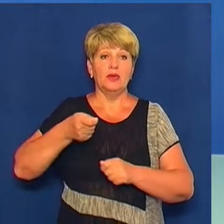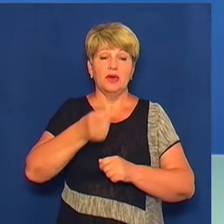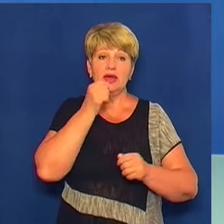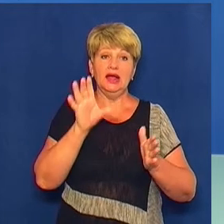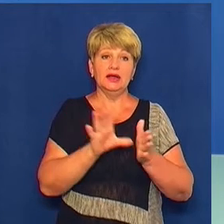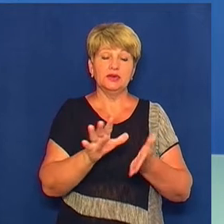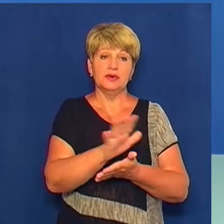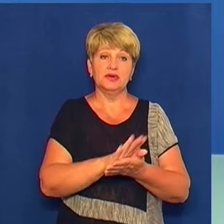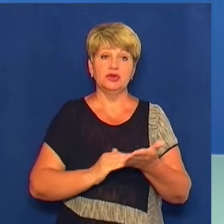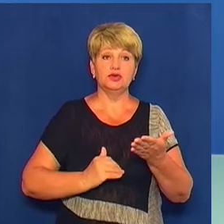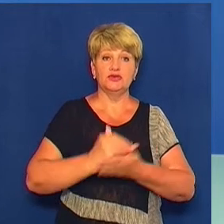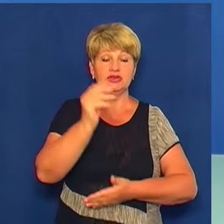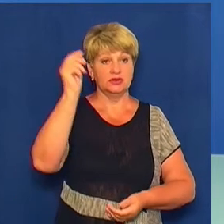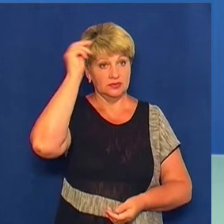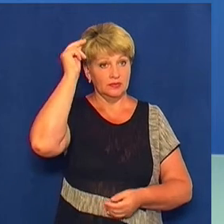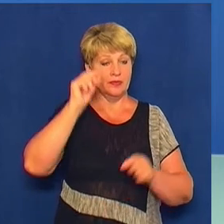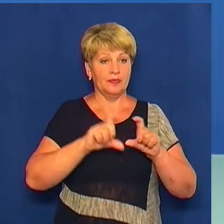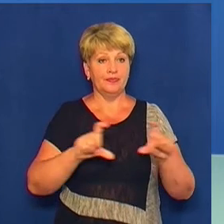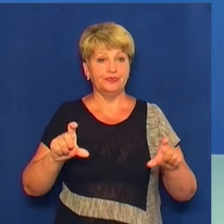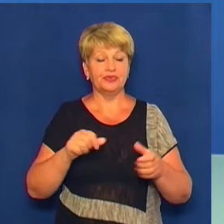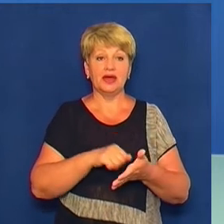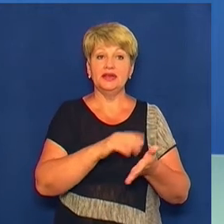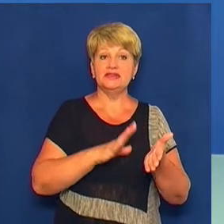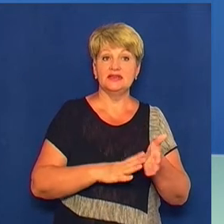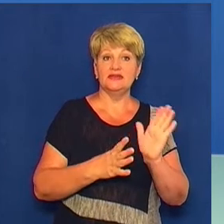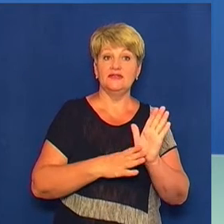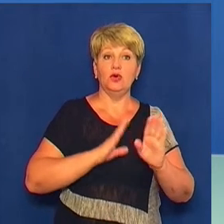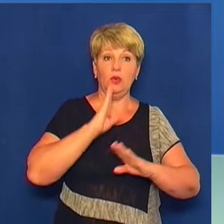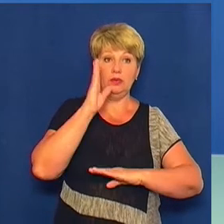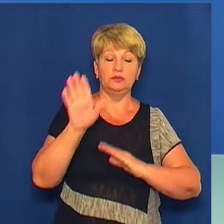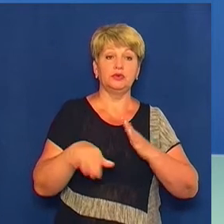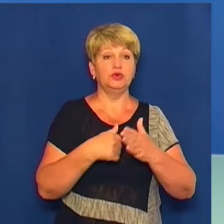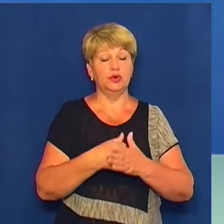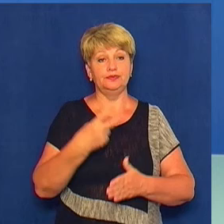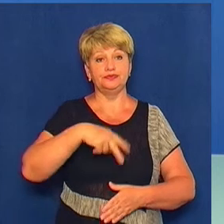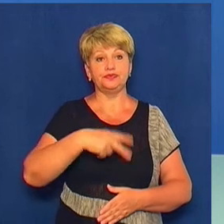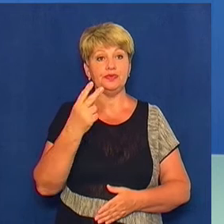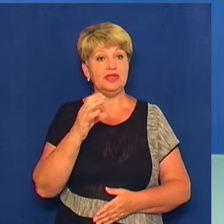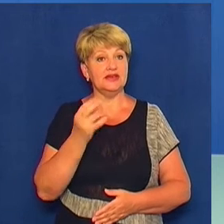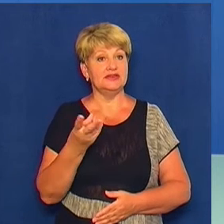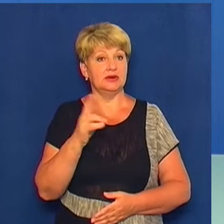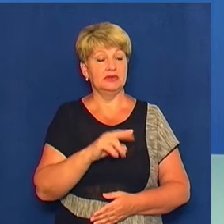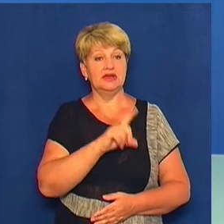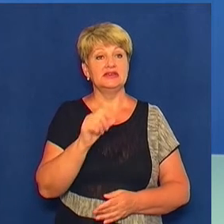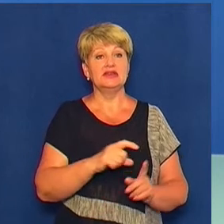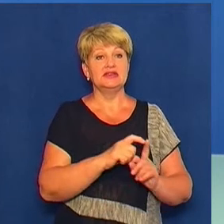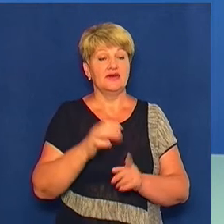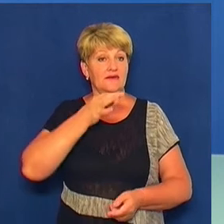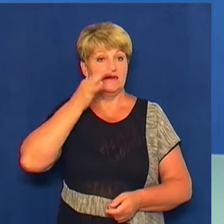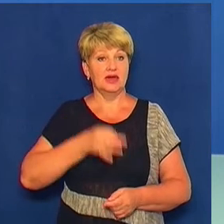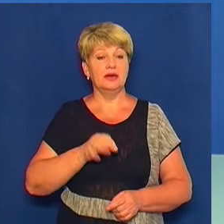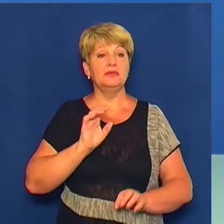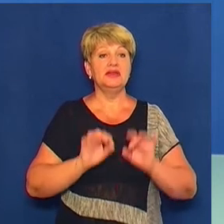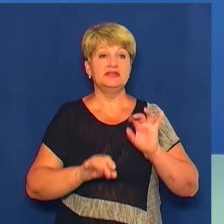закладів вищої освіти. Реєстрація стартувала о 9 ранку і триватиме до 22 серпня. Зі слів відповідального секретаря